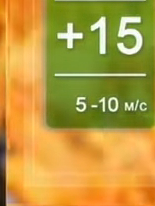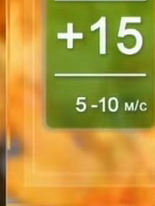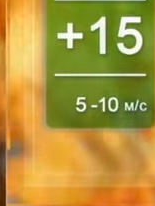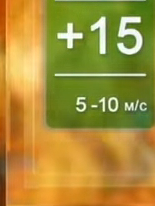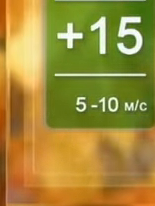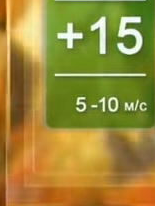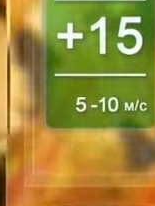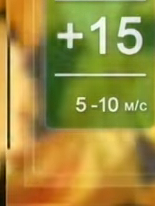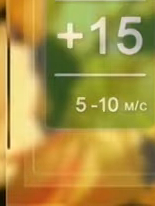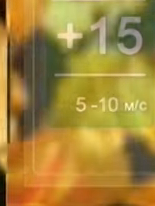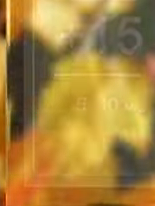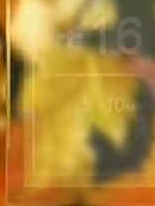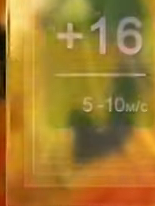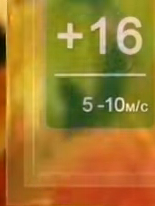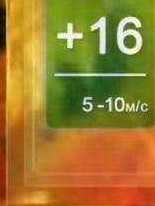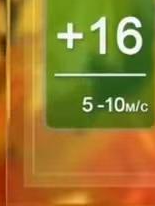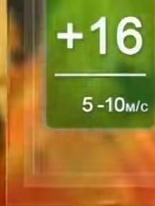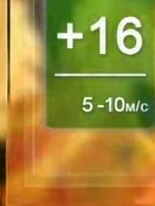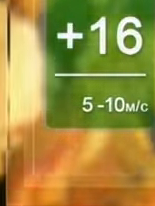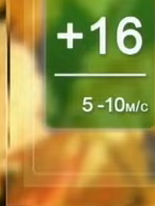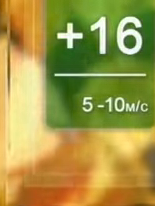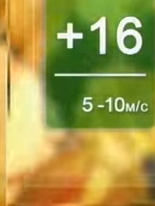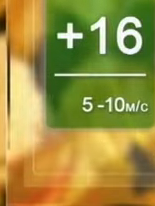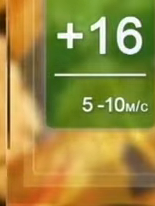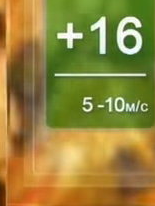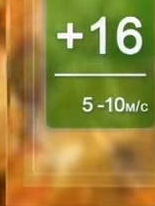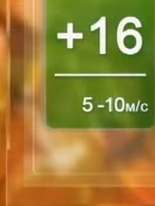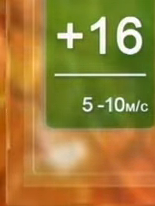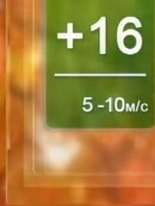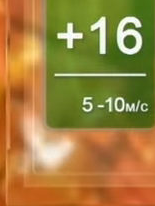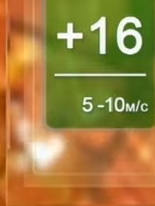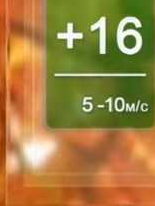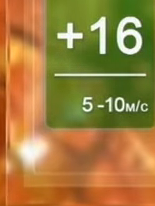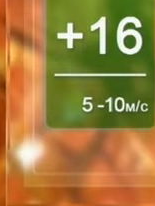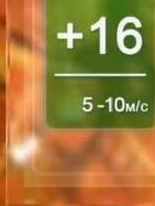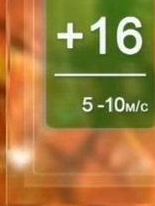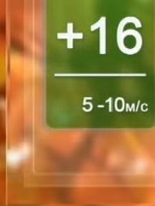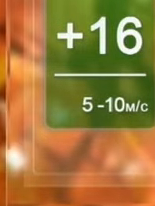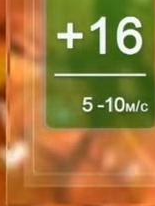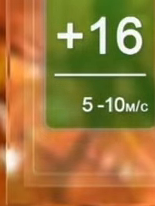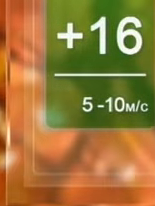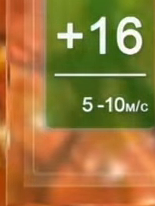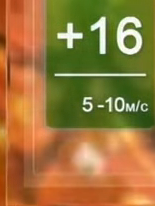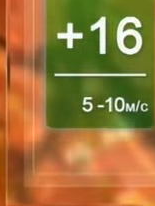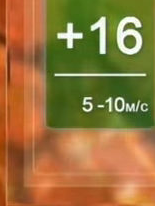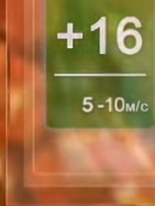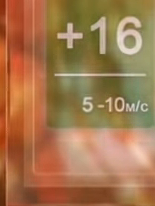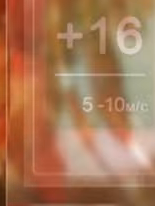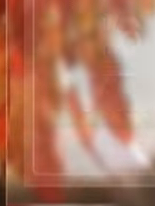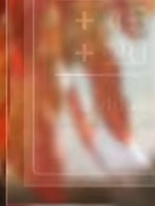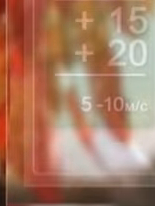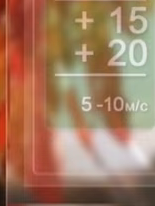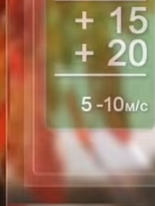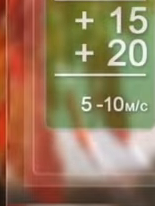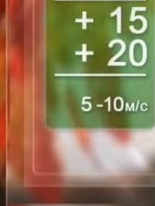прогріється до 15-20 тепла. У Хмельницькому вночі стопчики термометрів покажуть 9-11 градусів, в день 16-18 тепла.